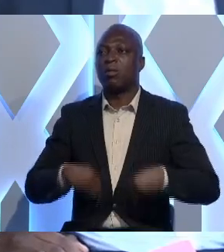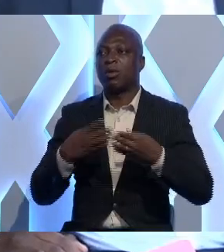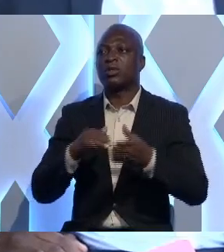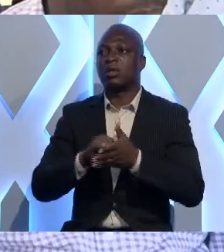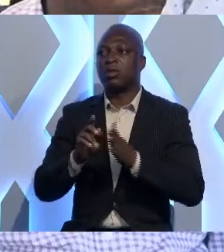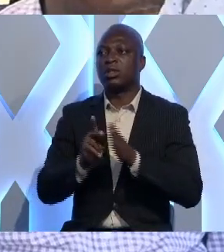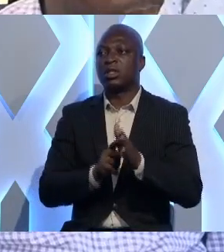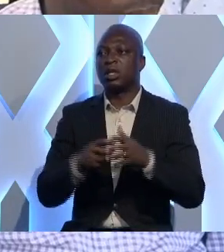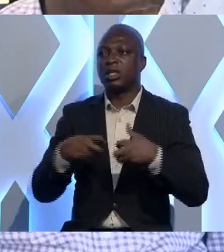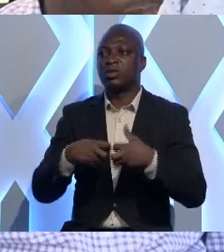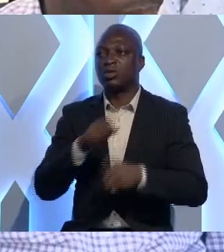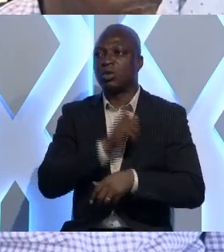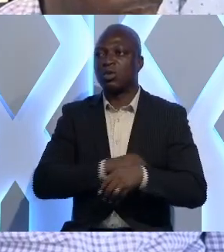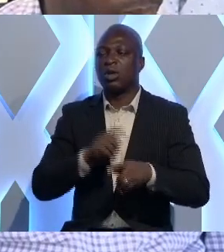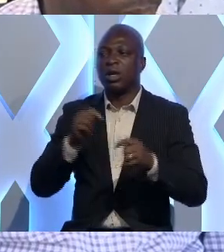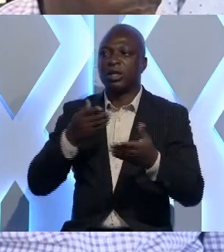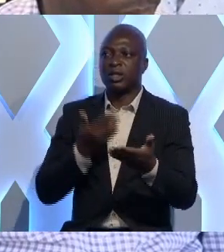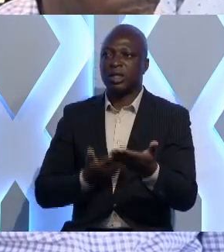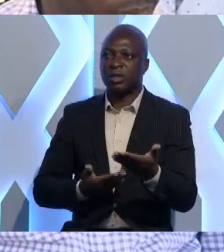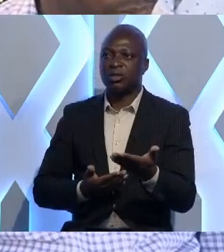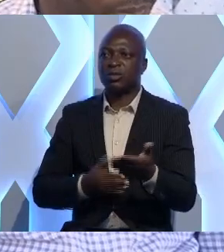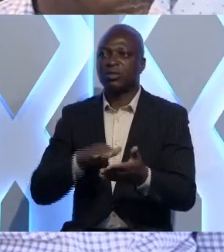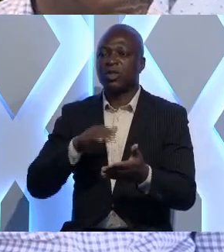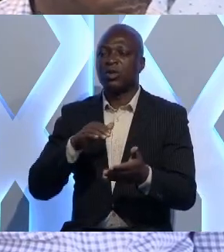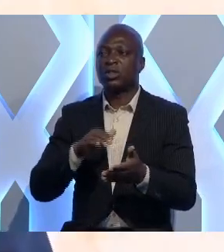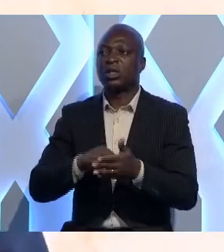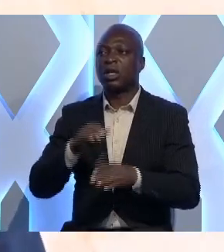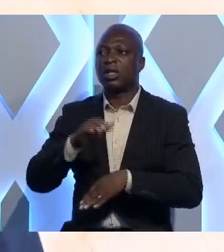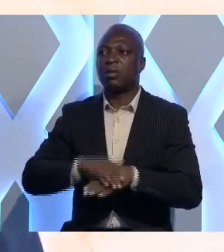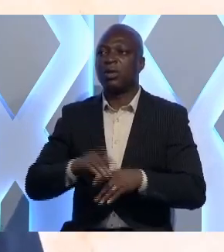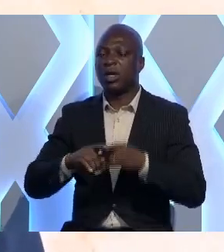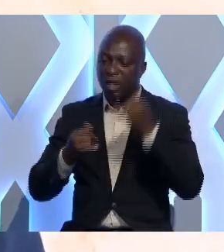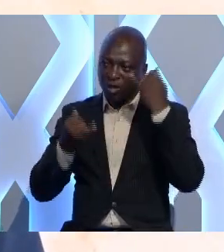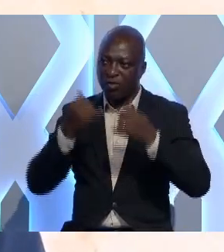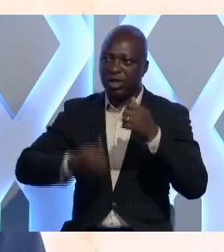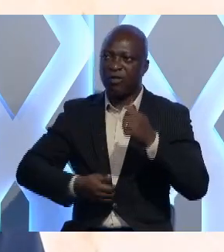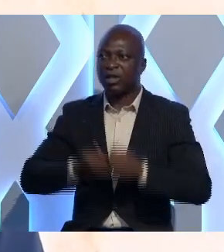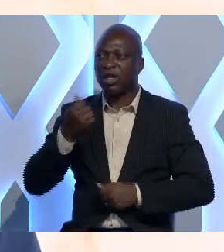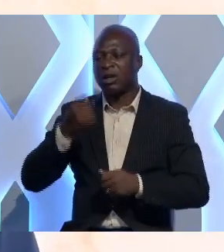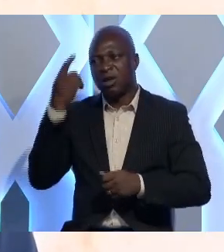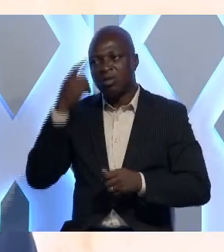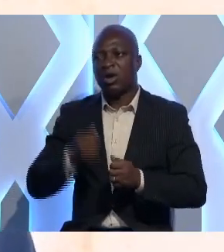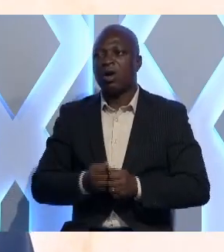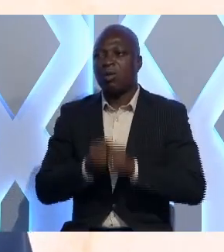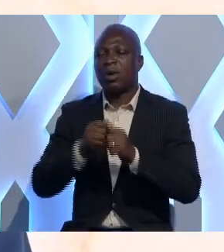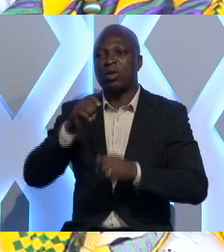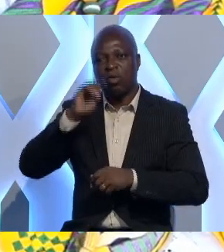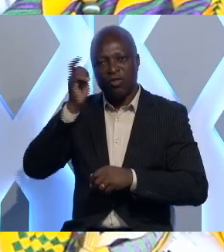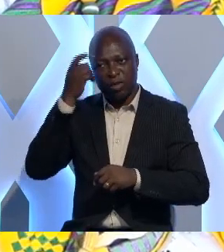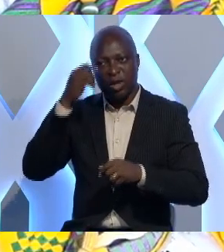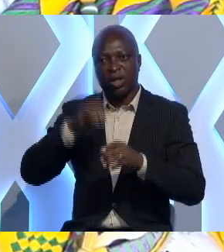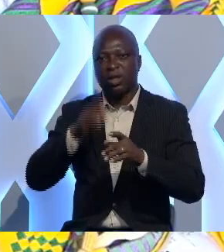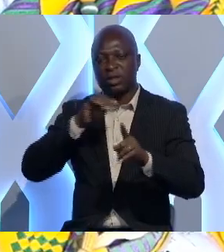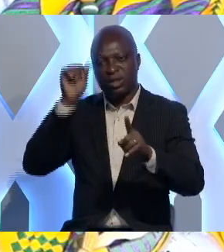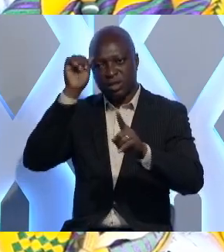énergétique du Togo est très attendu. Le centre est appelé à innover davantage pour accompagner le gouvernement dans ses